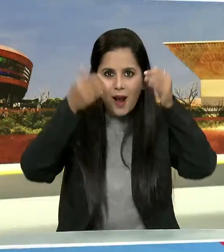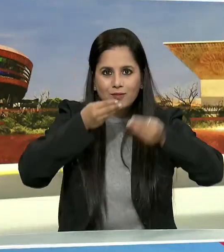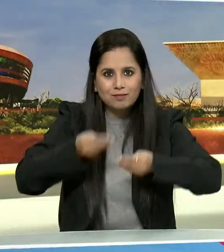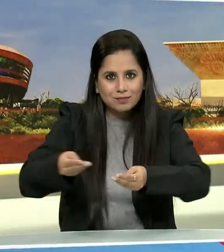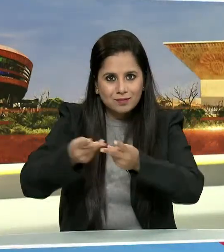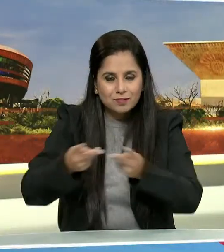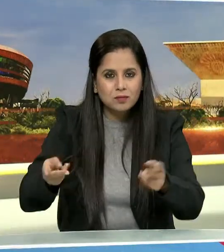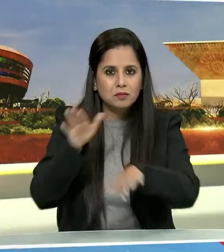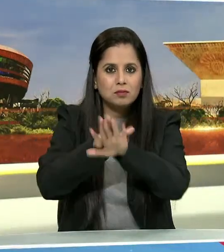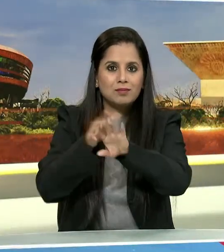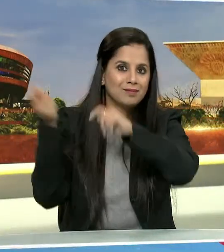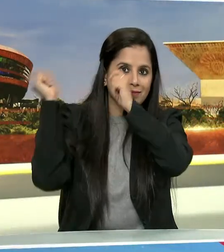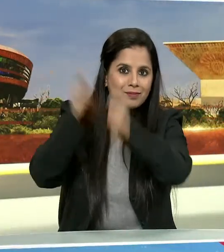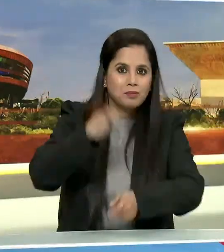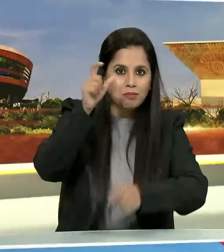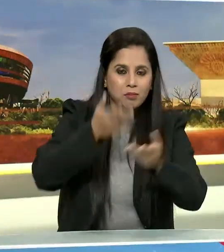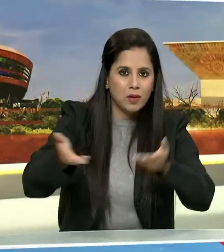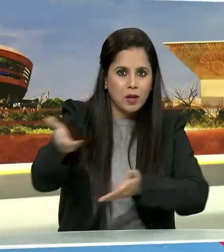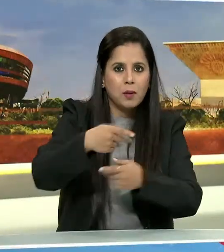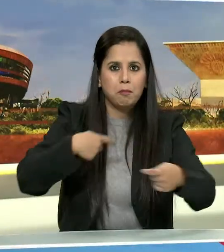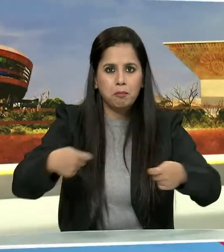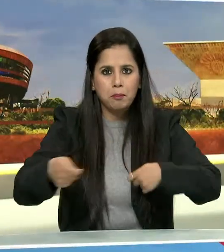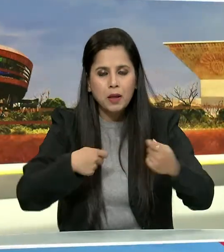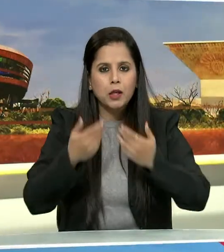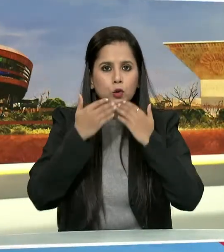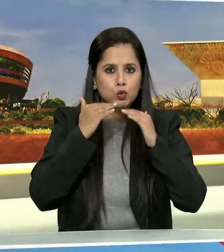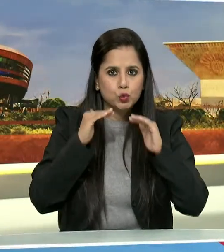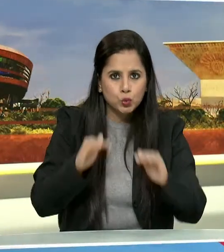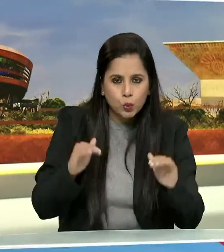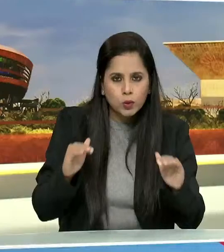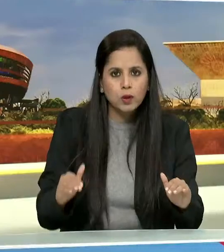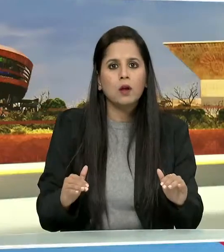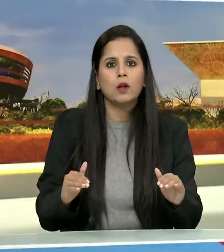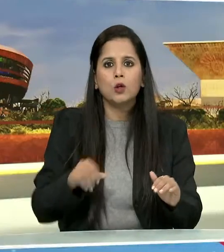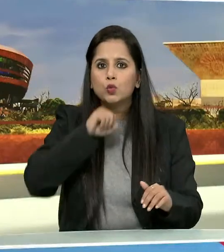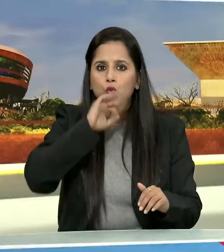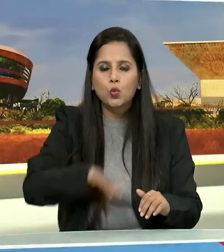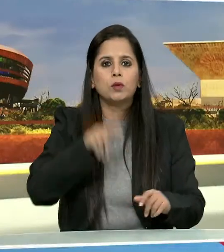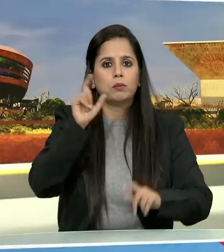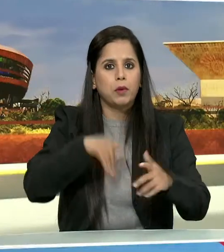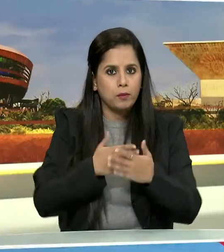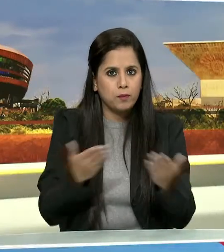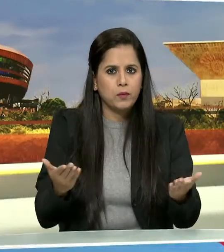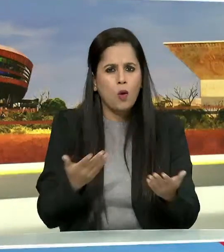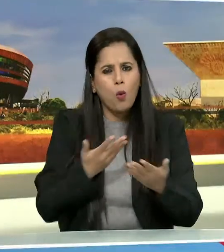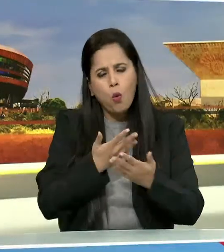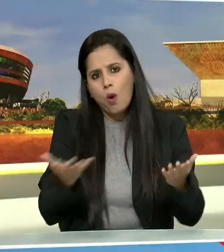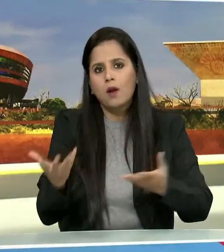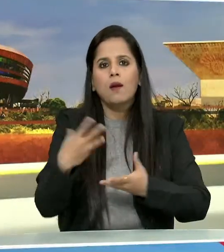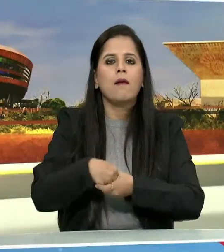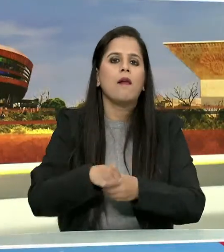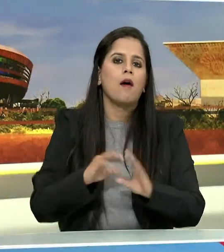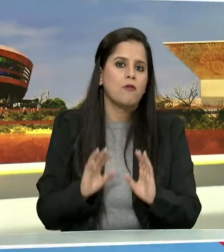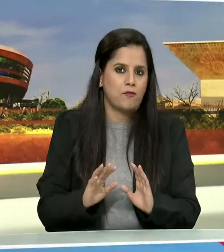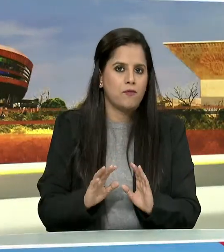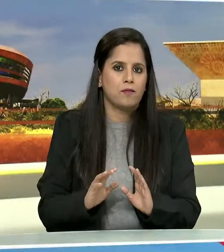मच्छुवारे व्यापारी, विद्यारती, नौजवान हर कोई शामिल है